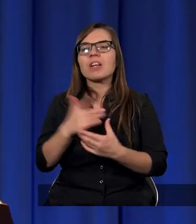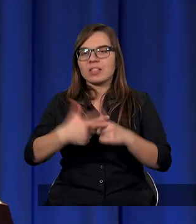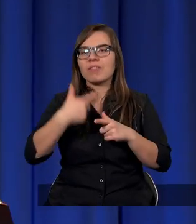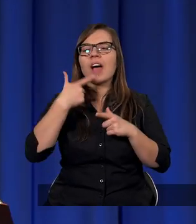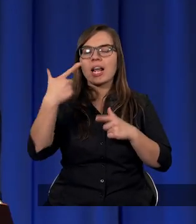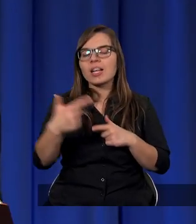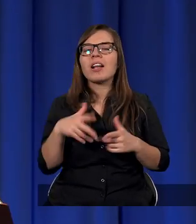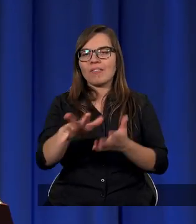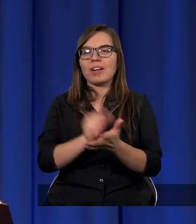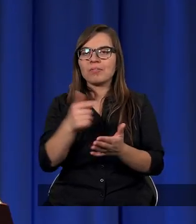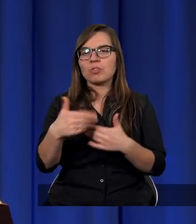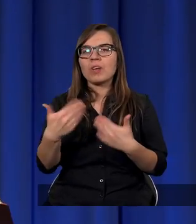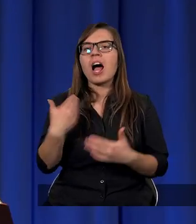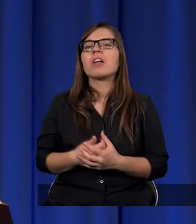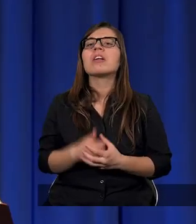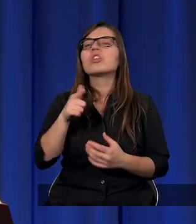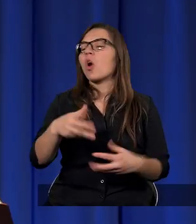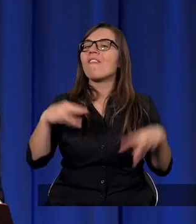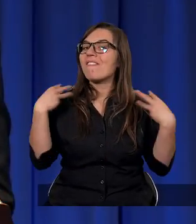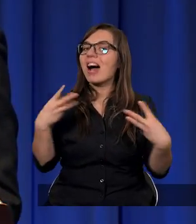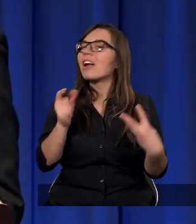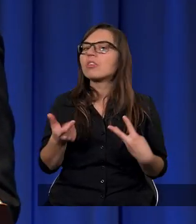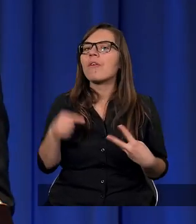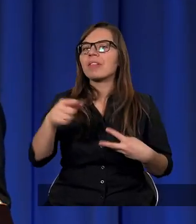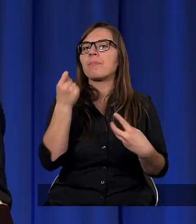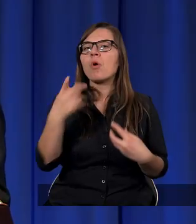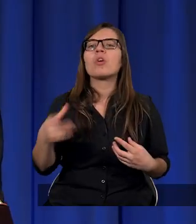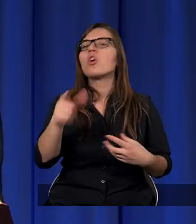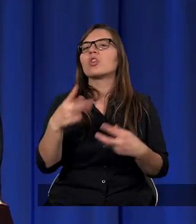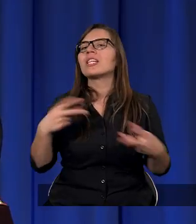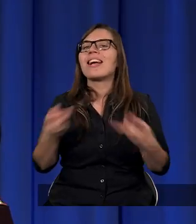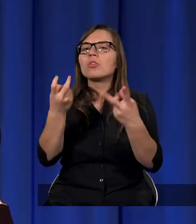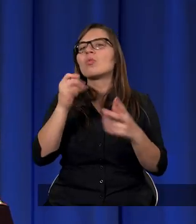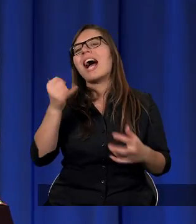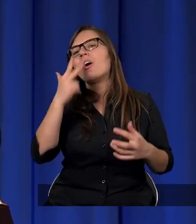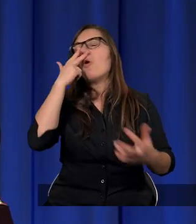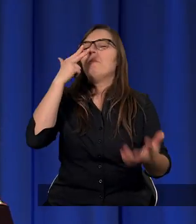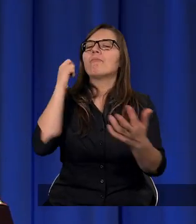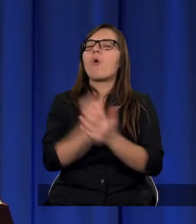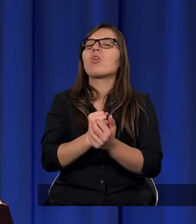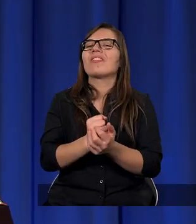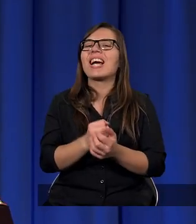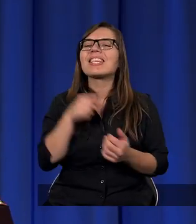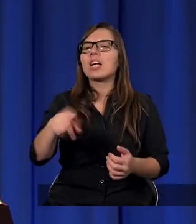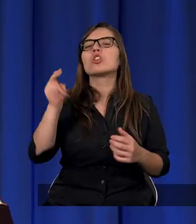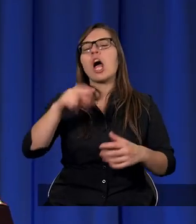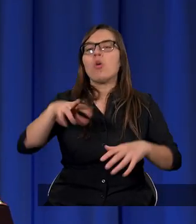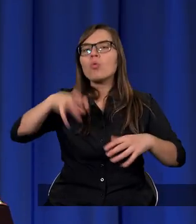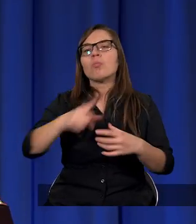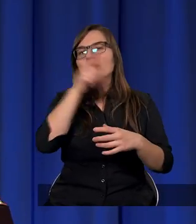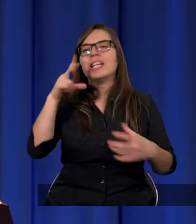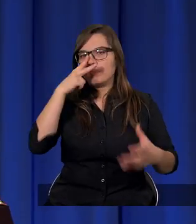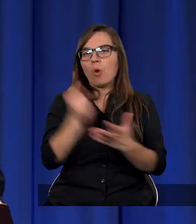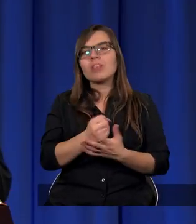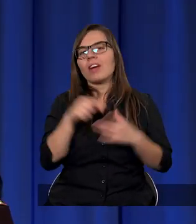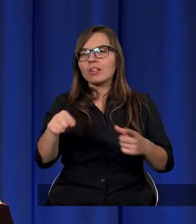dwadzieścia dwie zasady i co ważne w tym momencie to to, że oni nie szukali jakiegoś zatwierdzenia teraz, że grupa ludzi zatwierdza to, w co